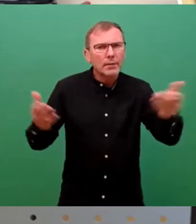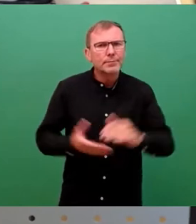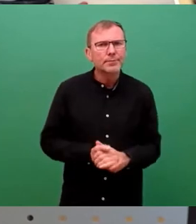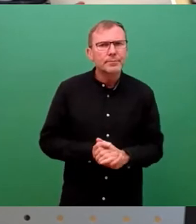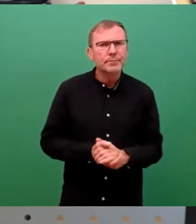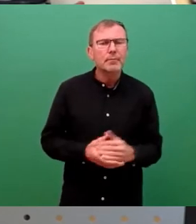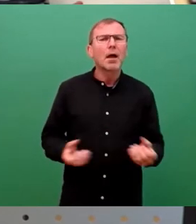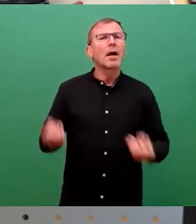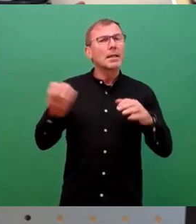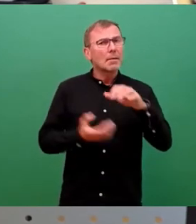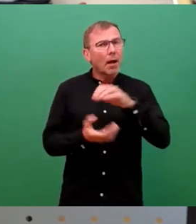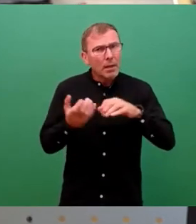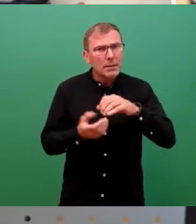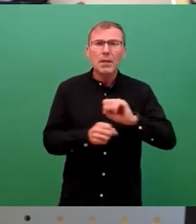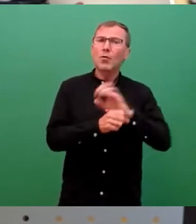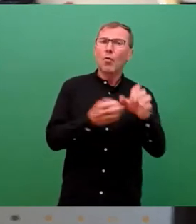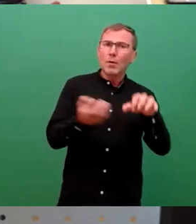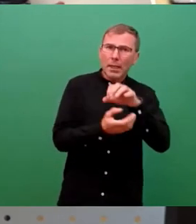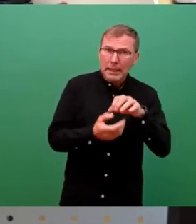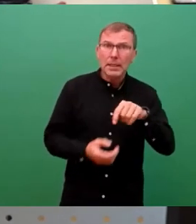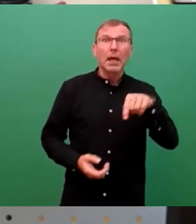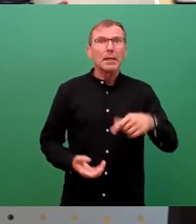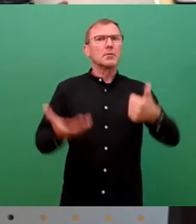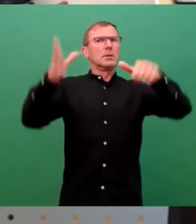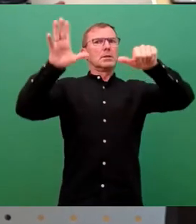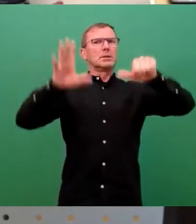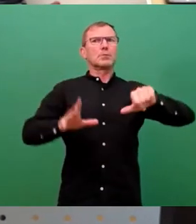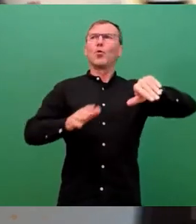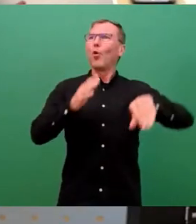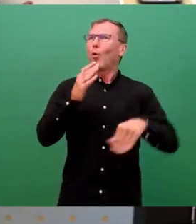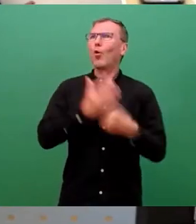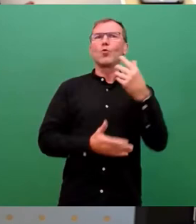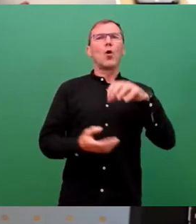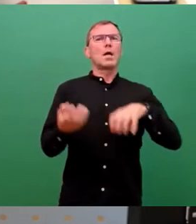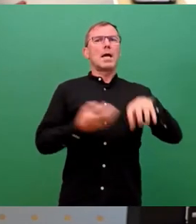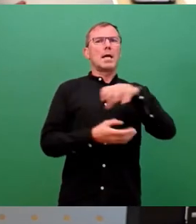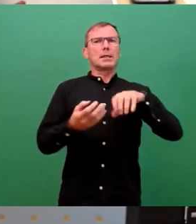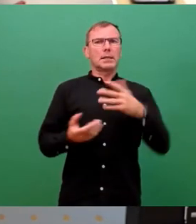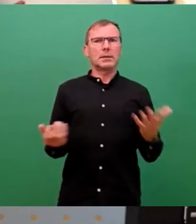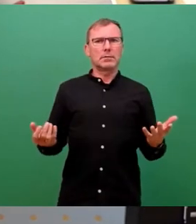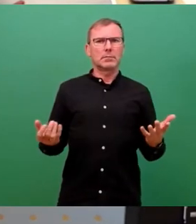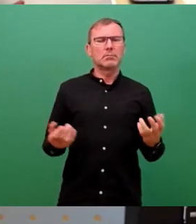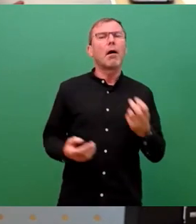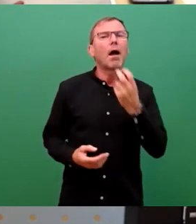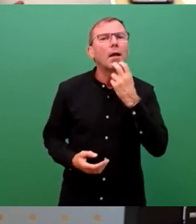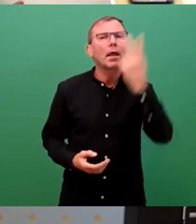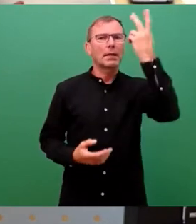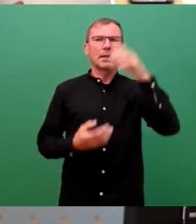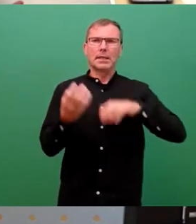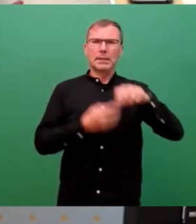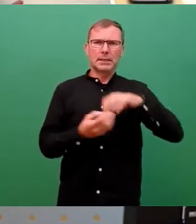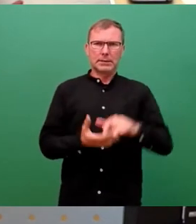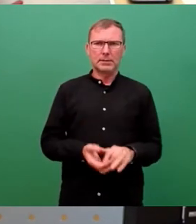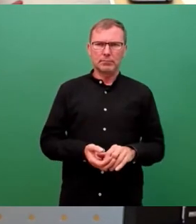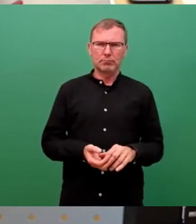Klimakrise und Corona-Krise erleben wir nun seit sechs Monaten eine neue Krise, die Energiekrise. Sie ist